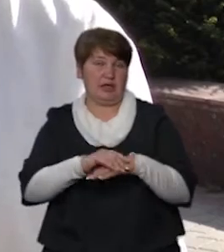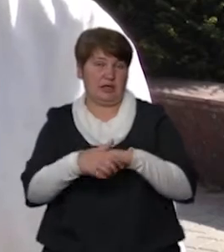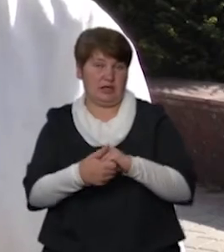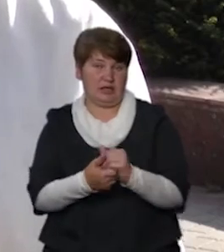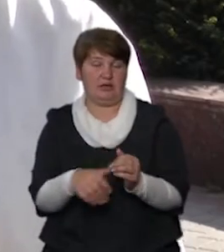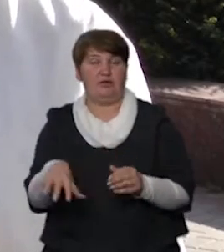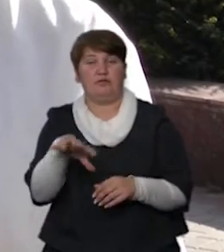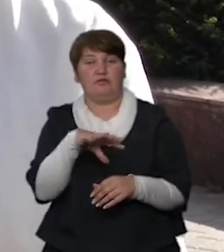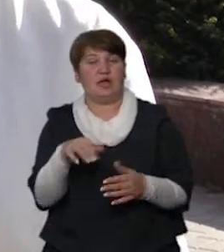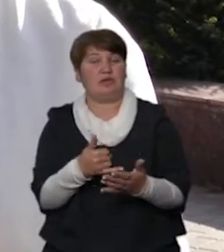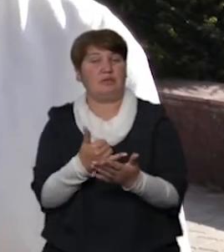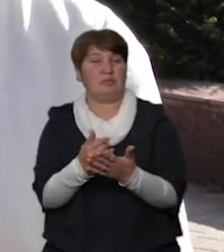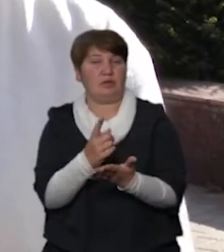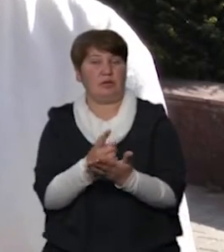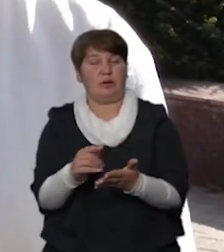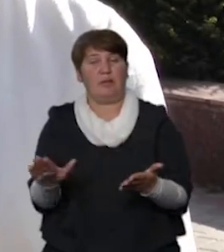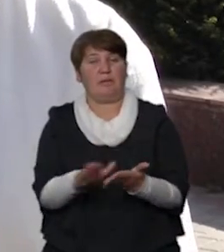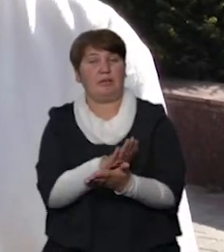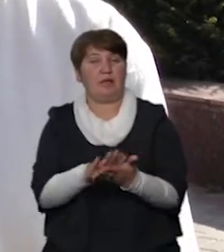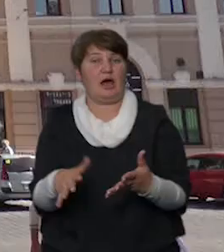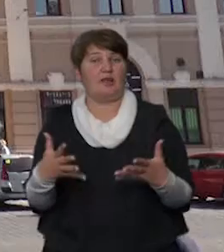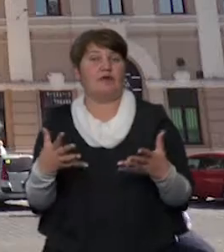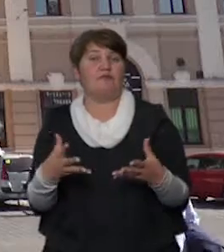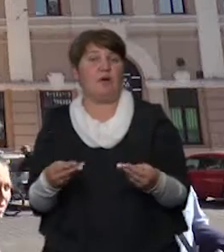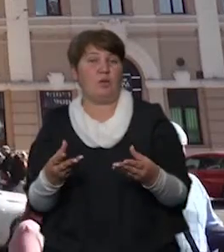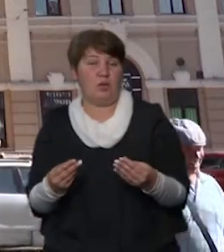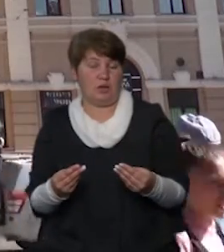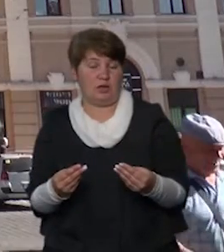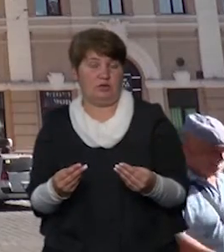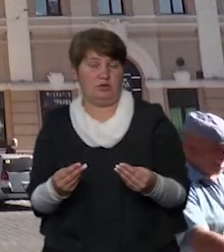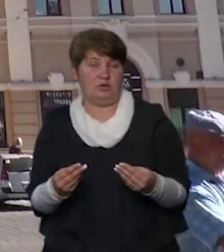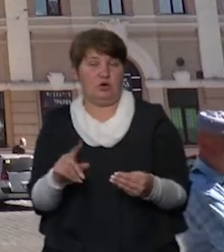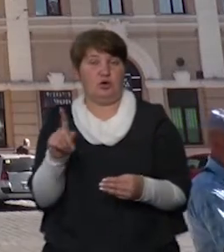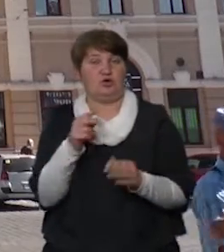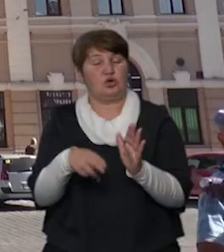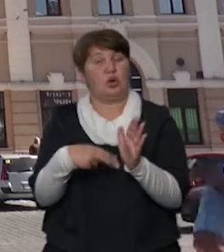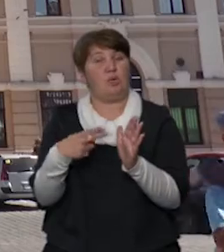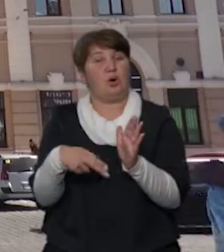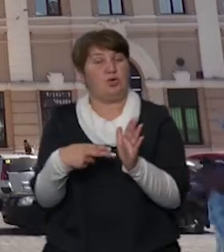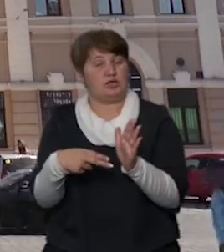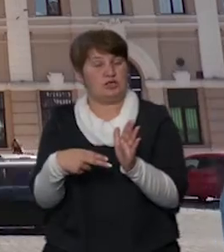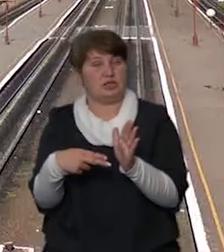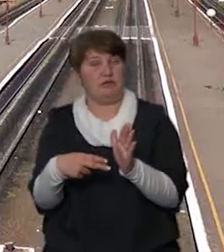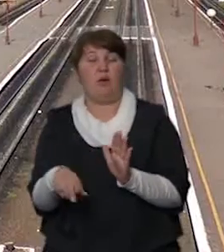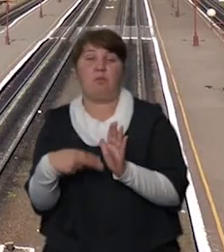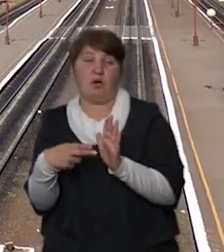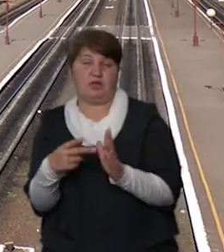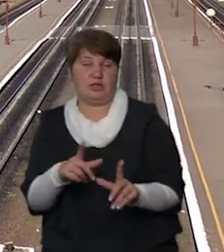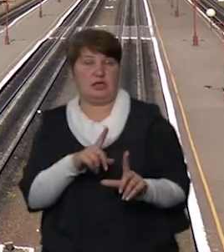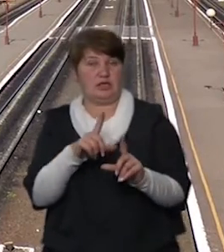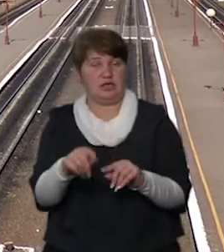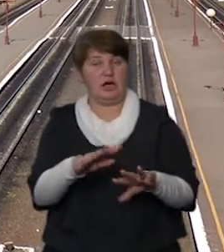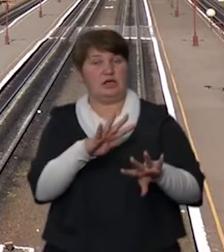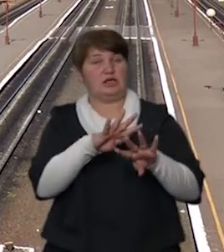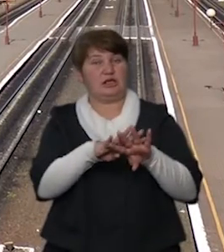транспортних засобів, прибирання вологи між рейсами. Щодо залізничних перевезень, то поїзди їздили за схемою,